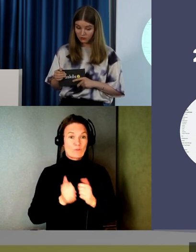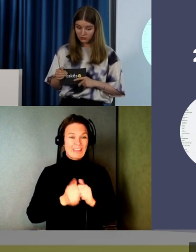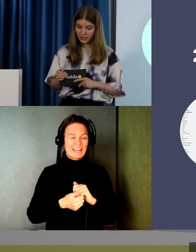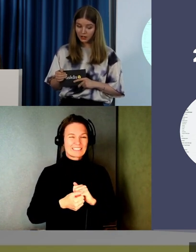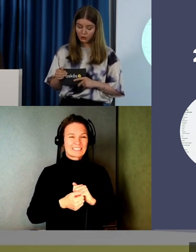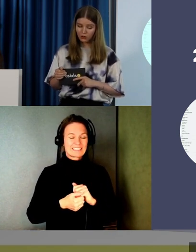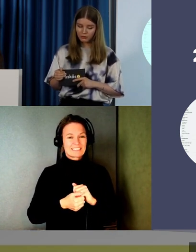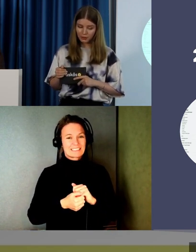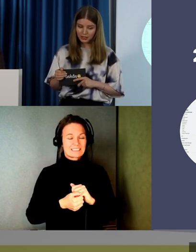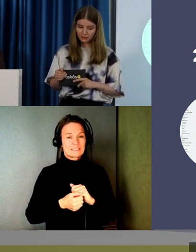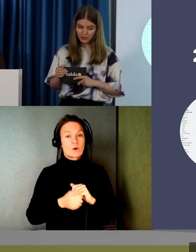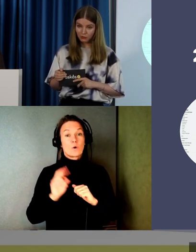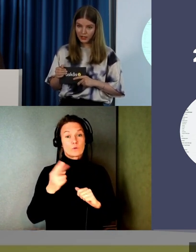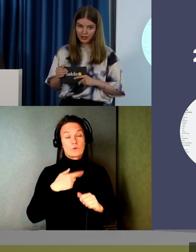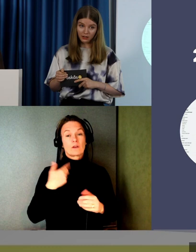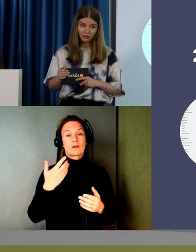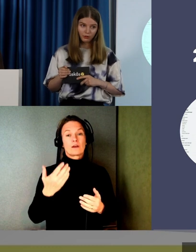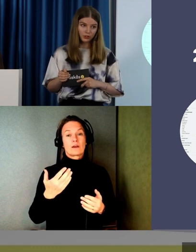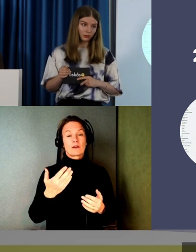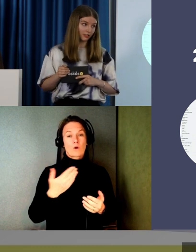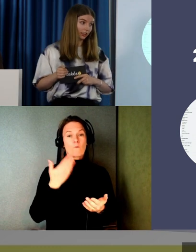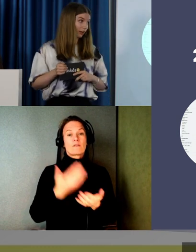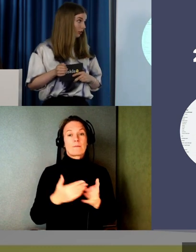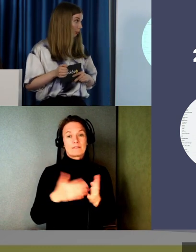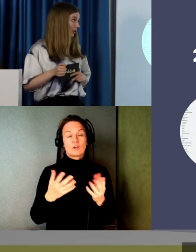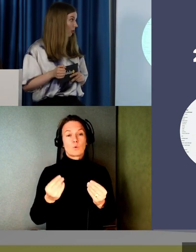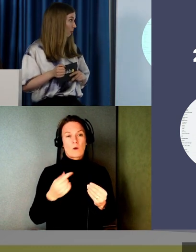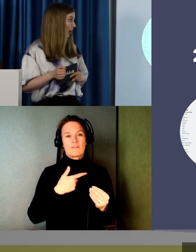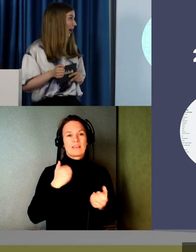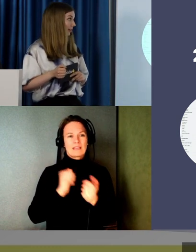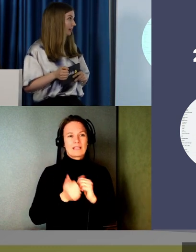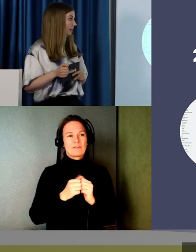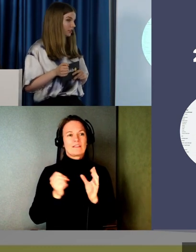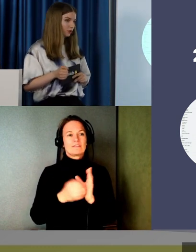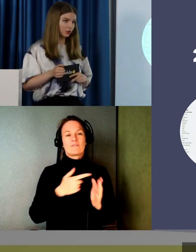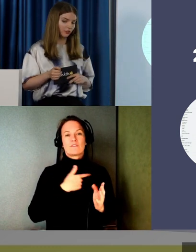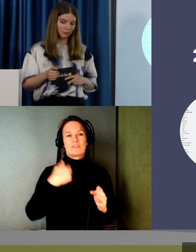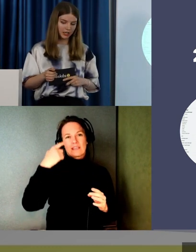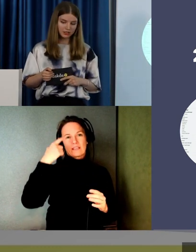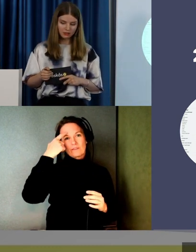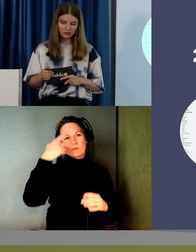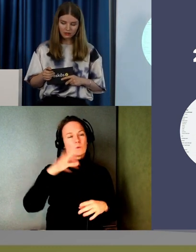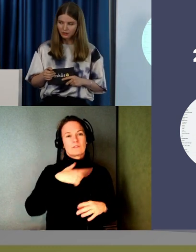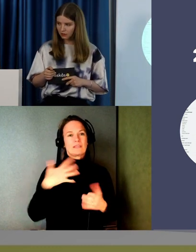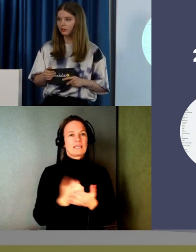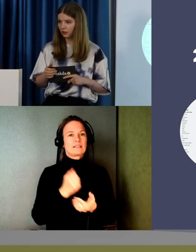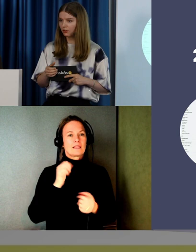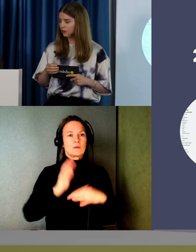Och. Denna gång kom vi fram till att vi renoverar. För vi tror inte vi hinner att bygga om allting till 2025 annars.